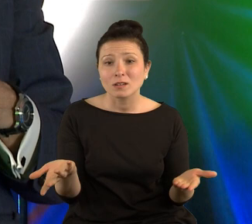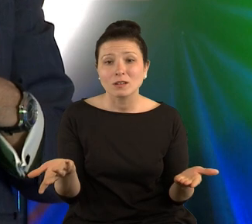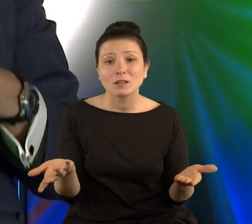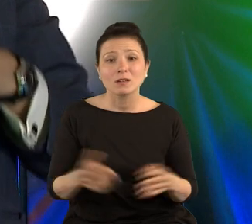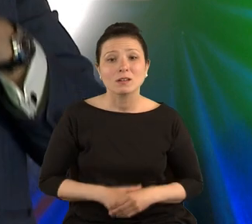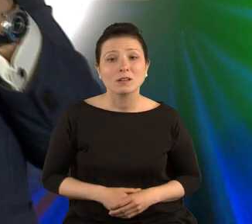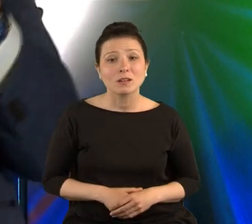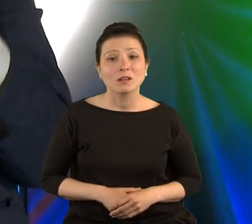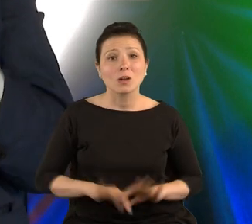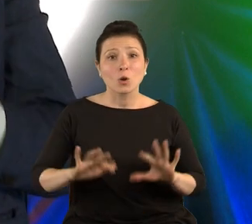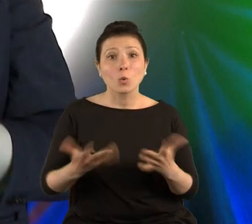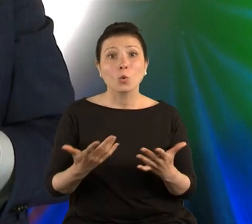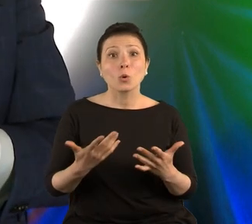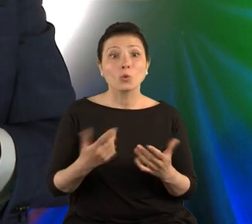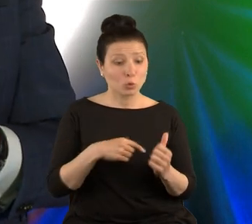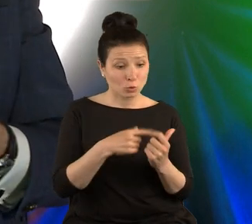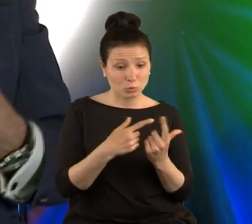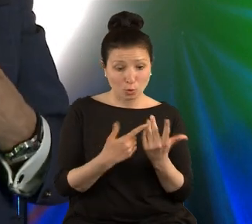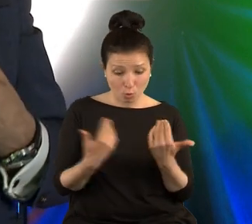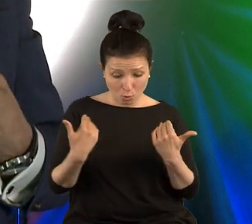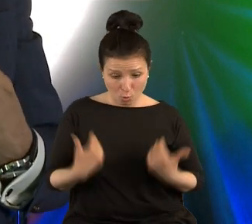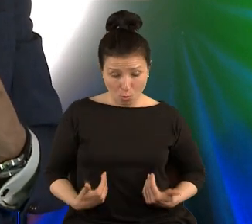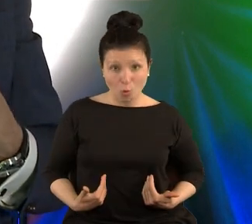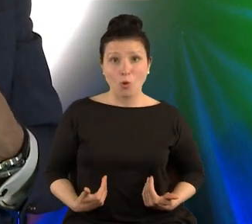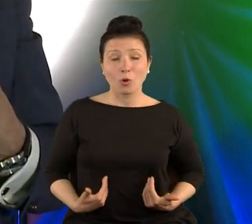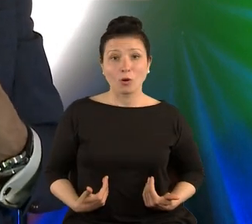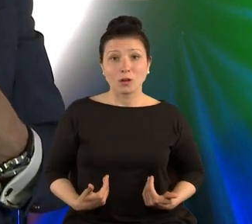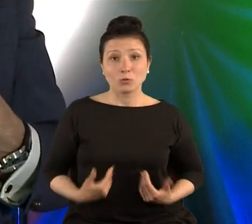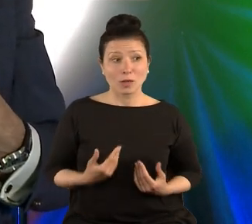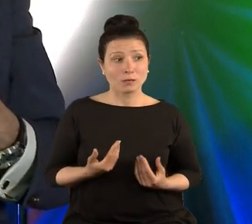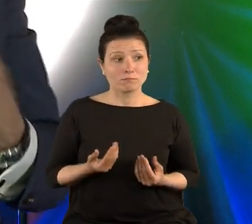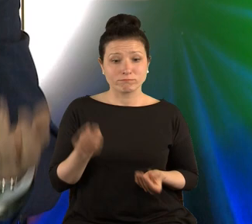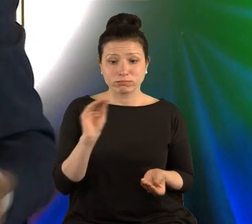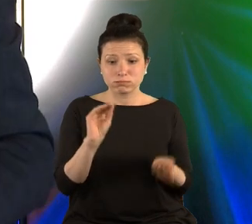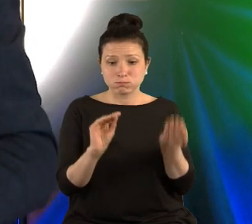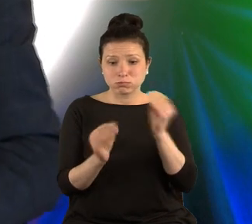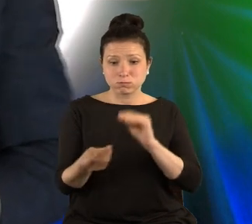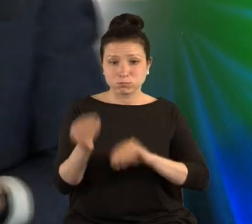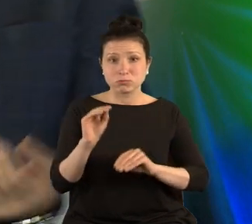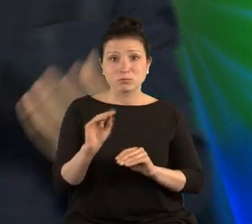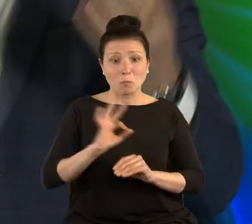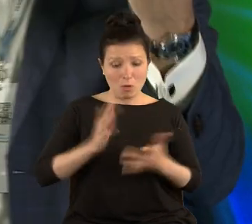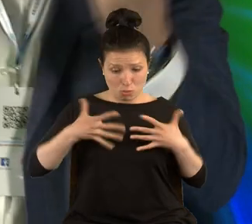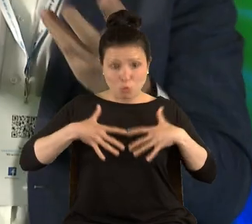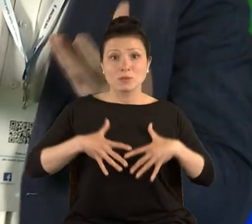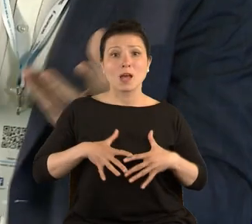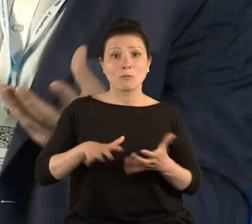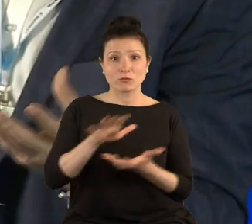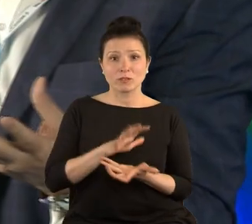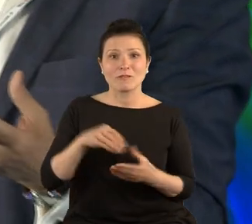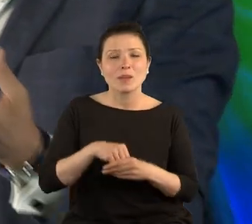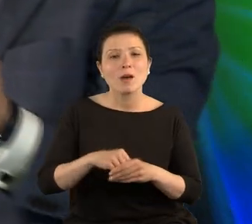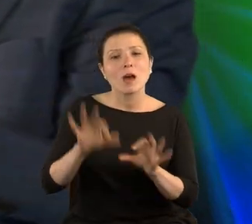są abecadłem z którego składam swoje bycie w świecie. A sztuka czysta,